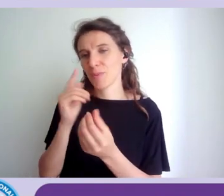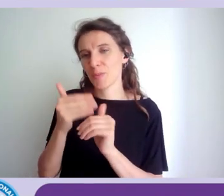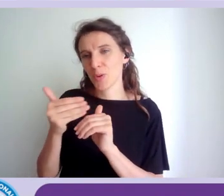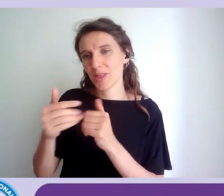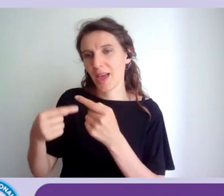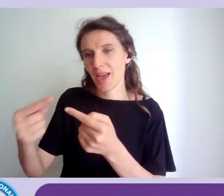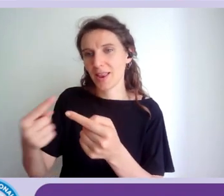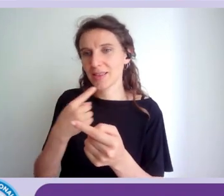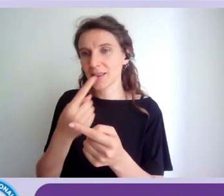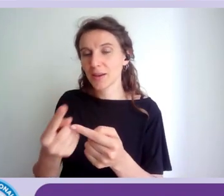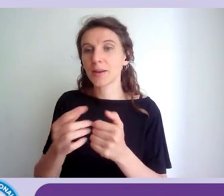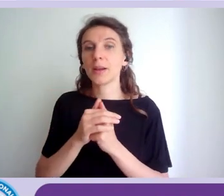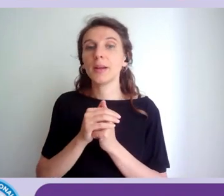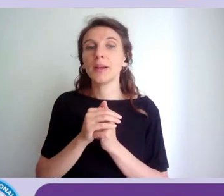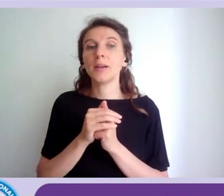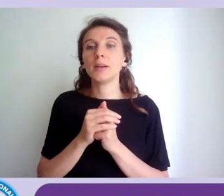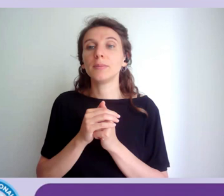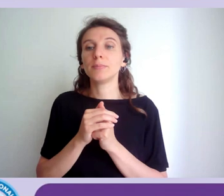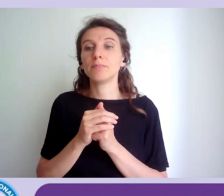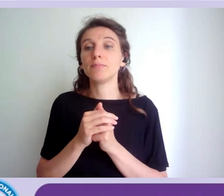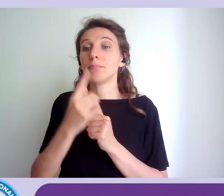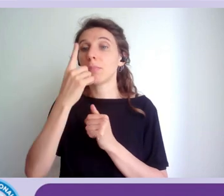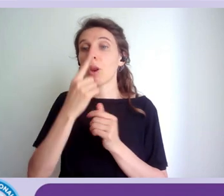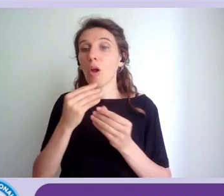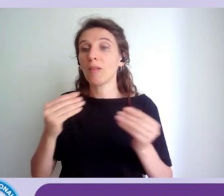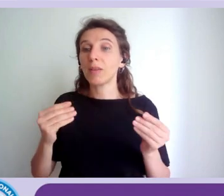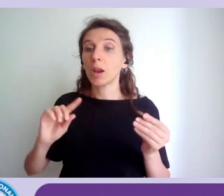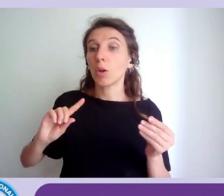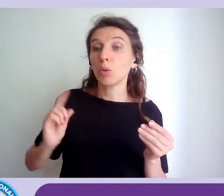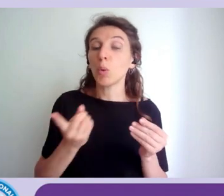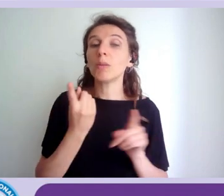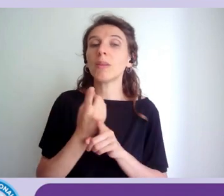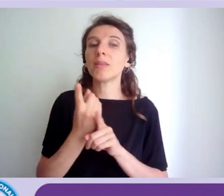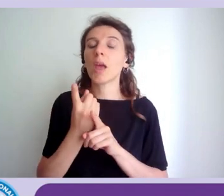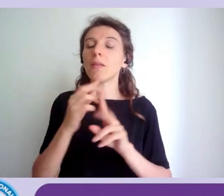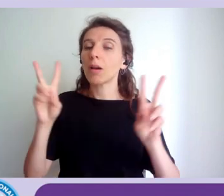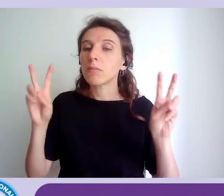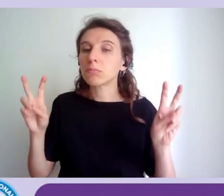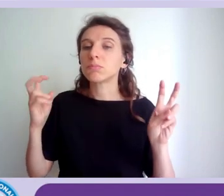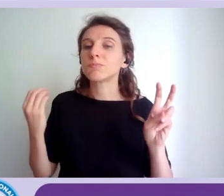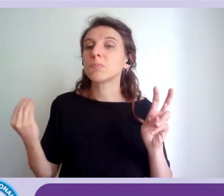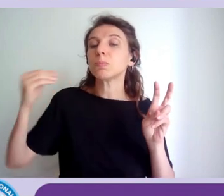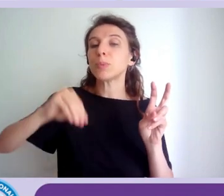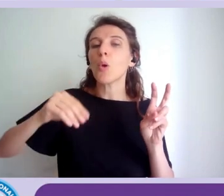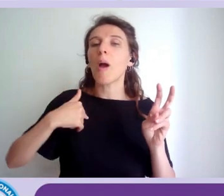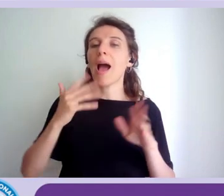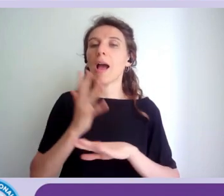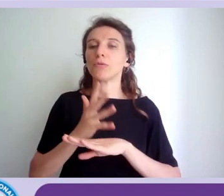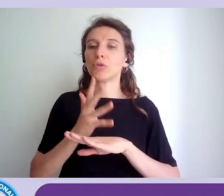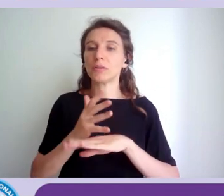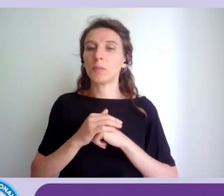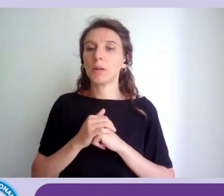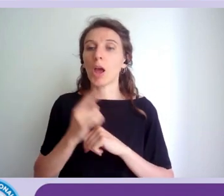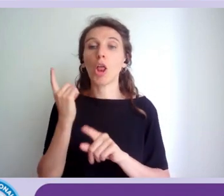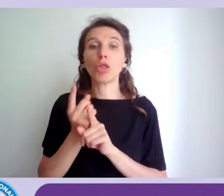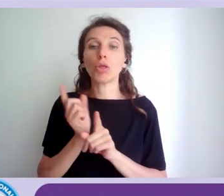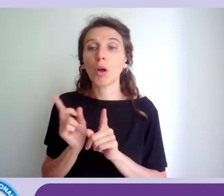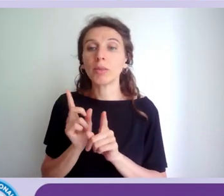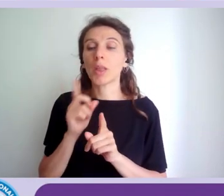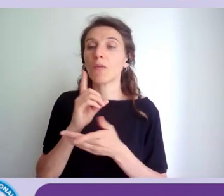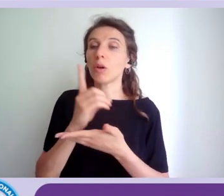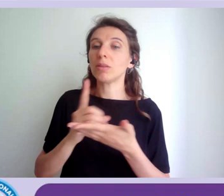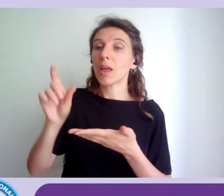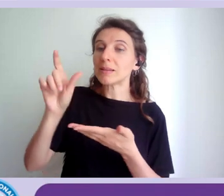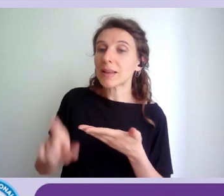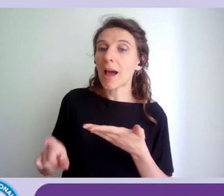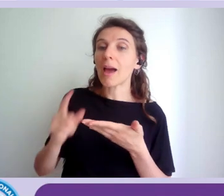intervento tutti i profili devono essere potenziati nel tema dell'accessibilità perché non devo avere un designer un developer